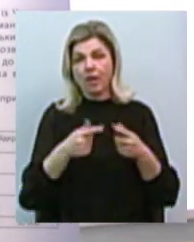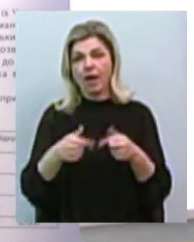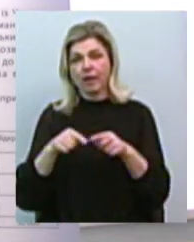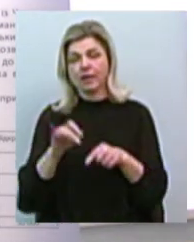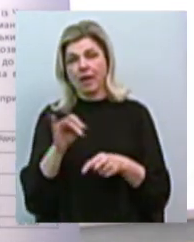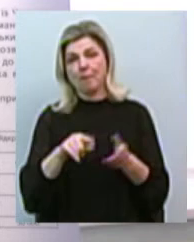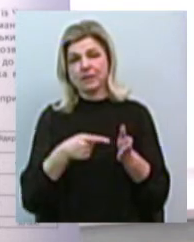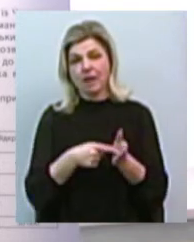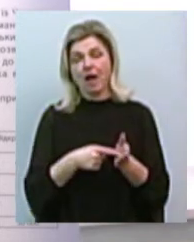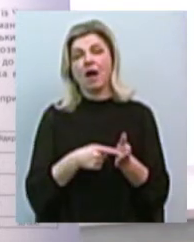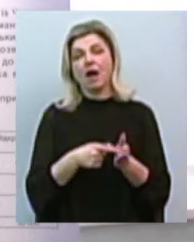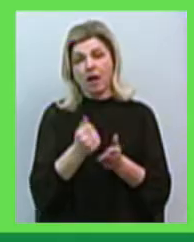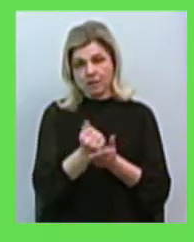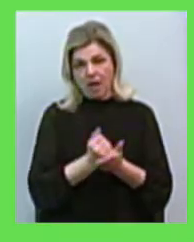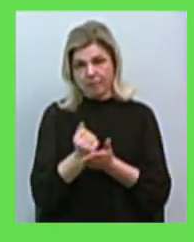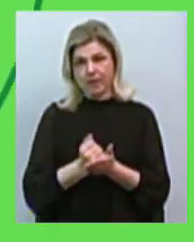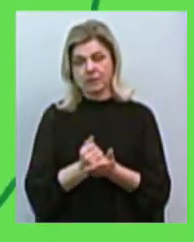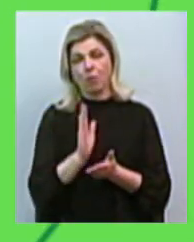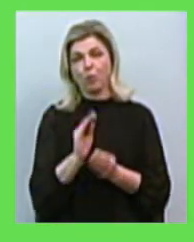скрабниця отримує додаткові надходження.